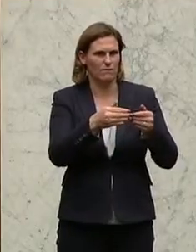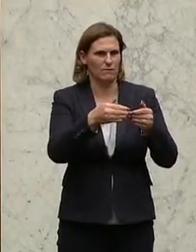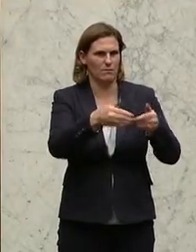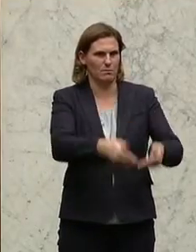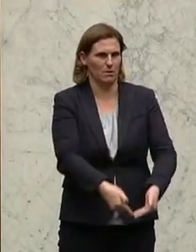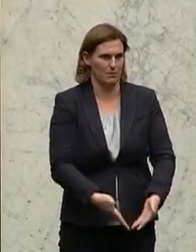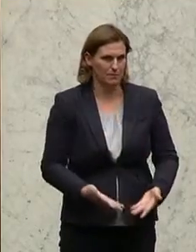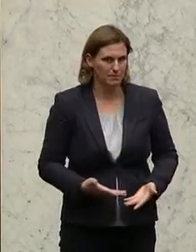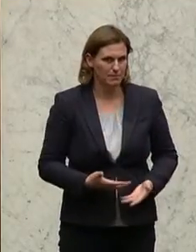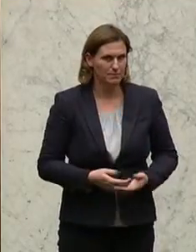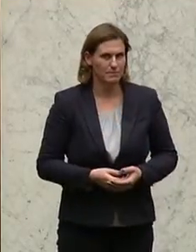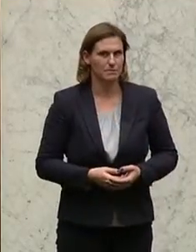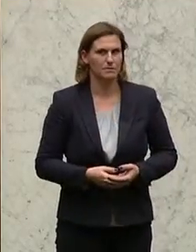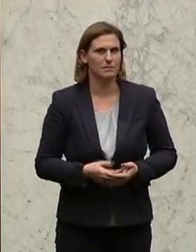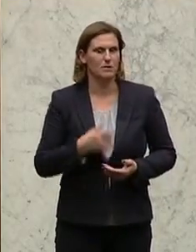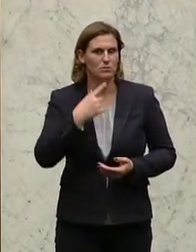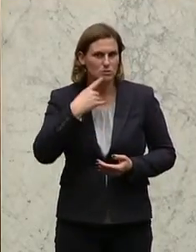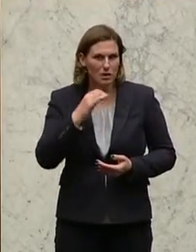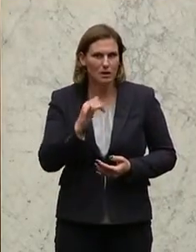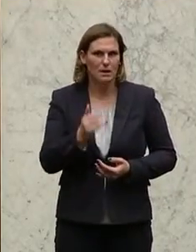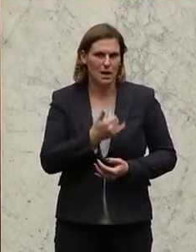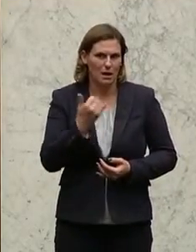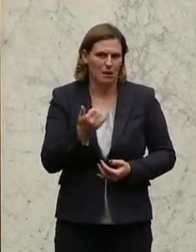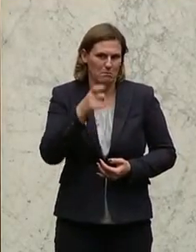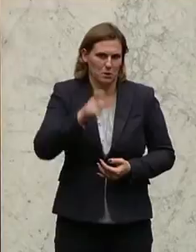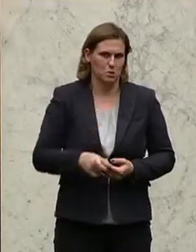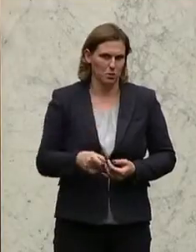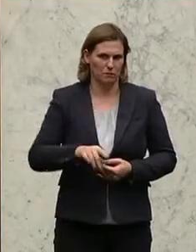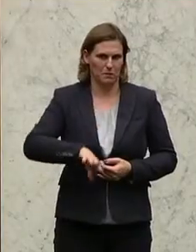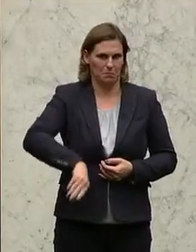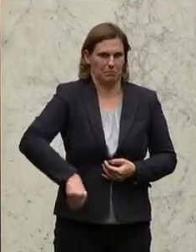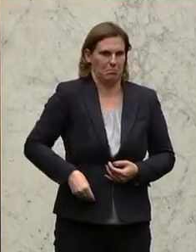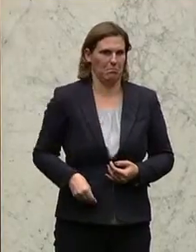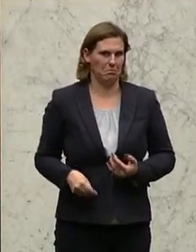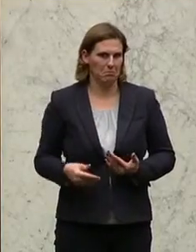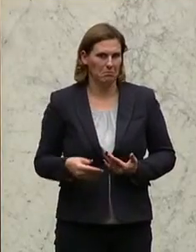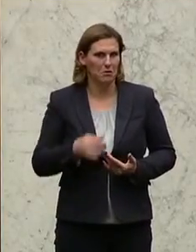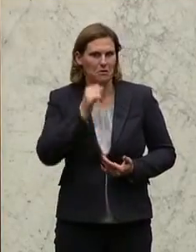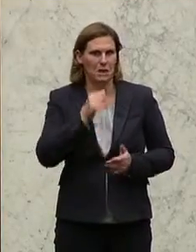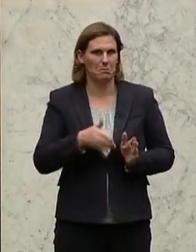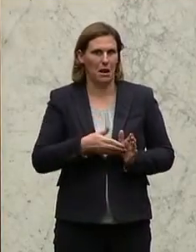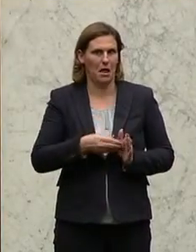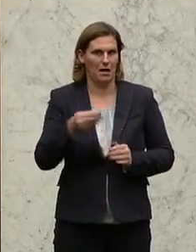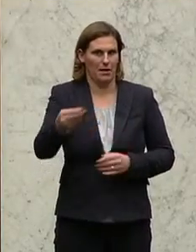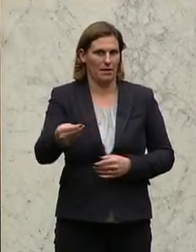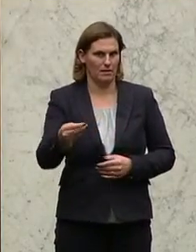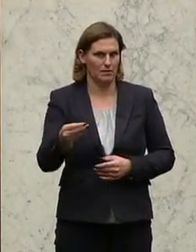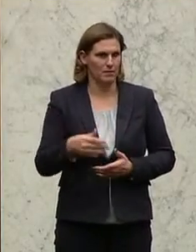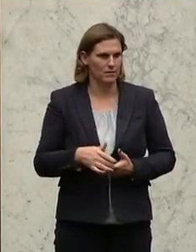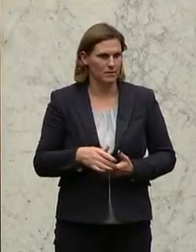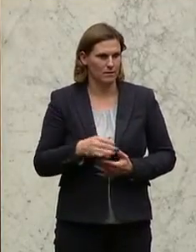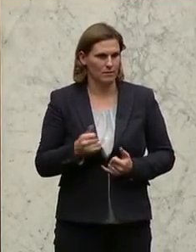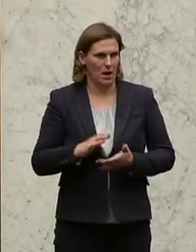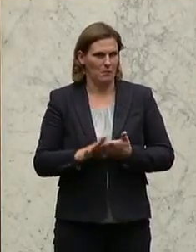hat. Das heißt, das hat sich jemand offensichtlich angeeignet, ohne das zu dürfen. Und hat dann halt keinen Beleg hineingelegt, wie er das